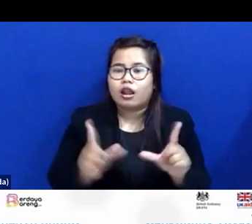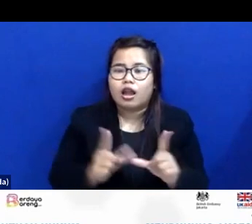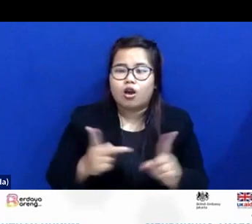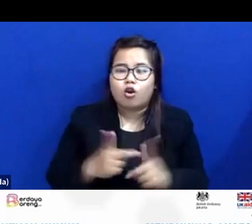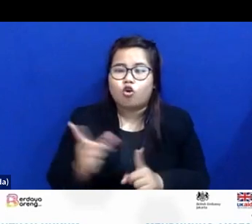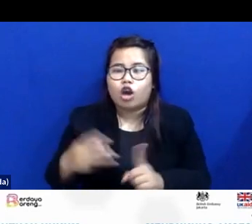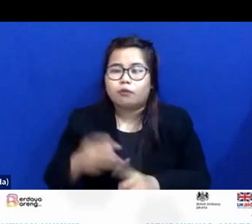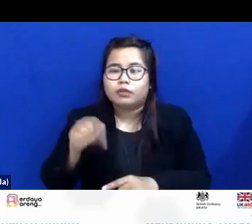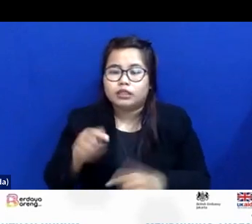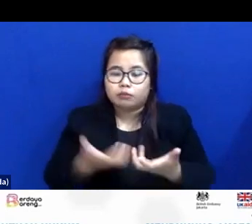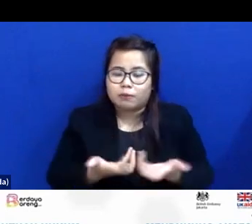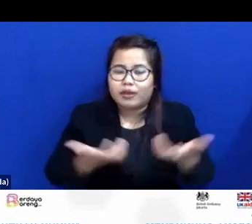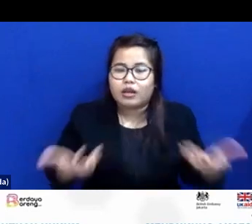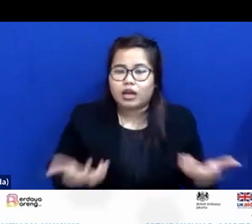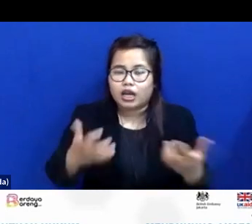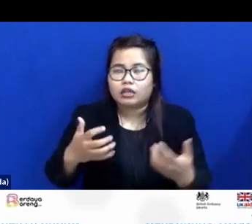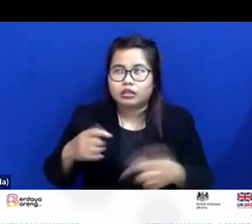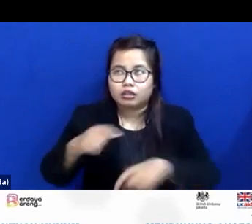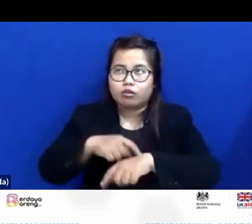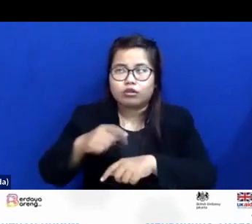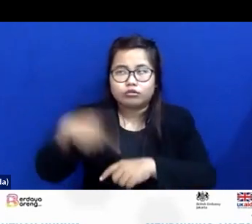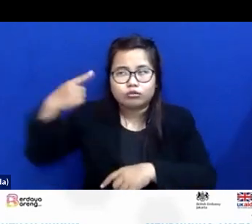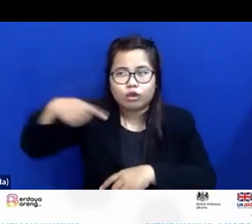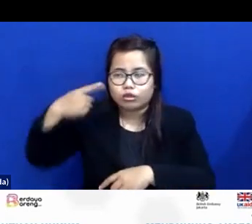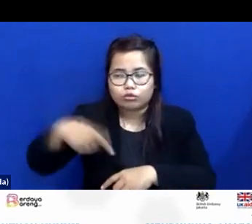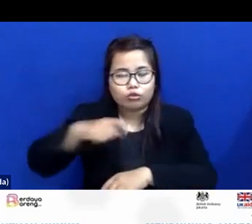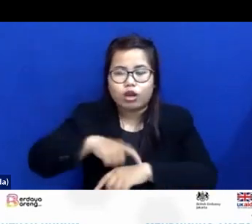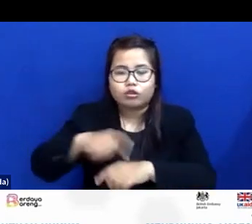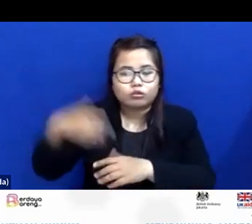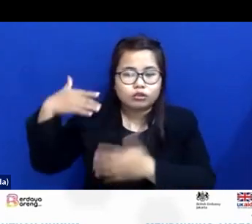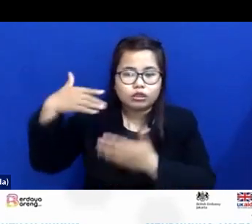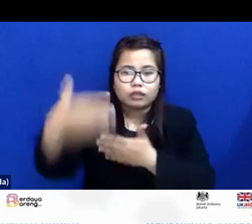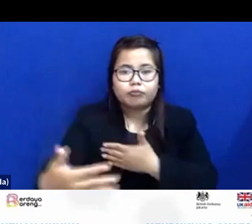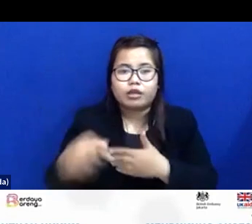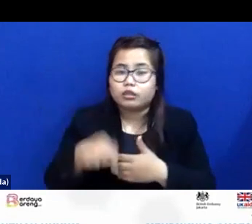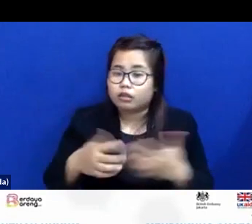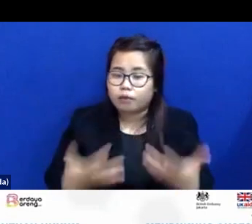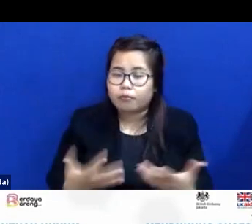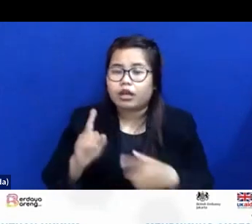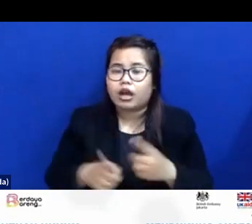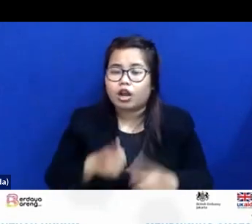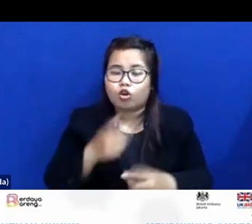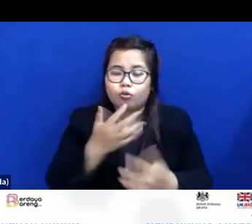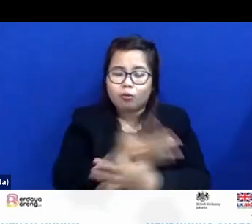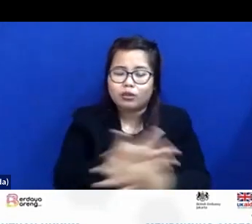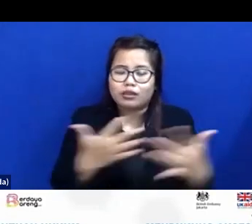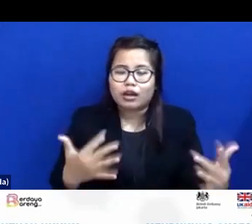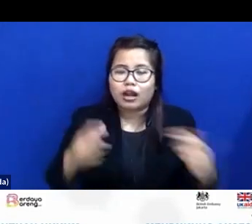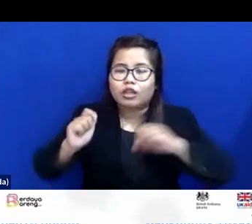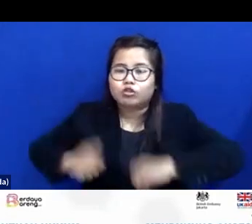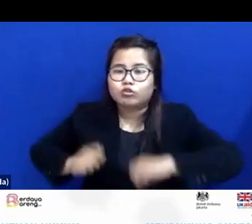akan membedakannya nanti pada suatu saat ya adalah ketika masyarakat hukum